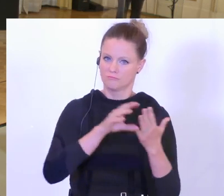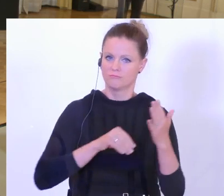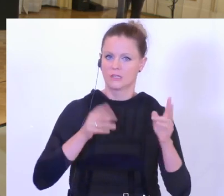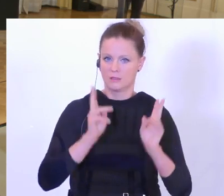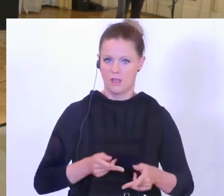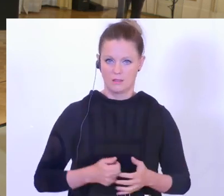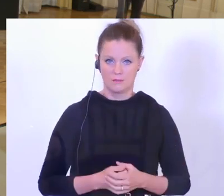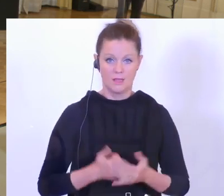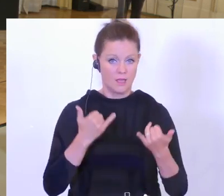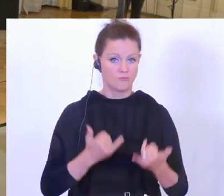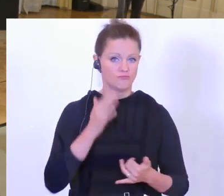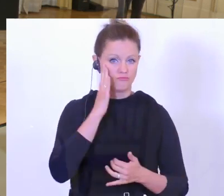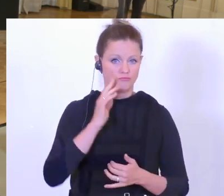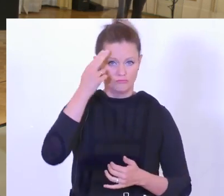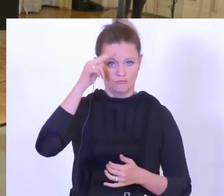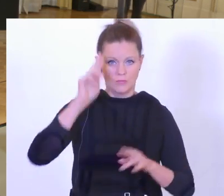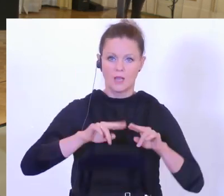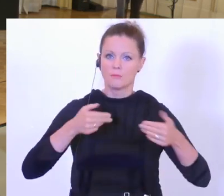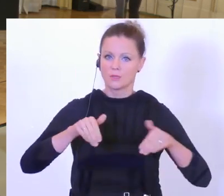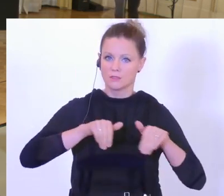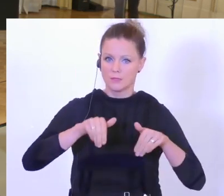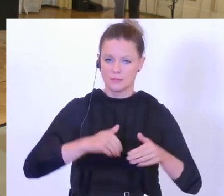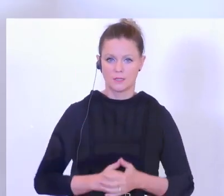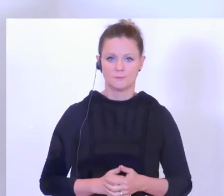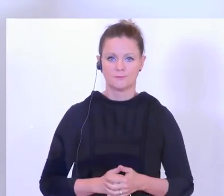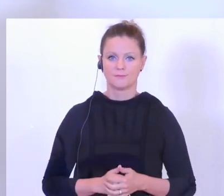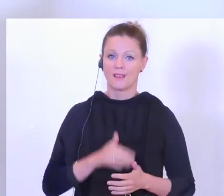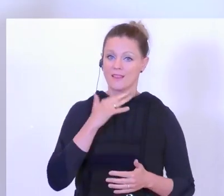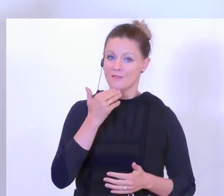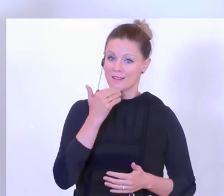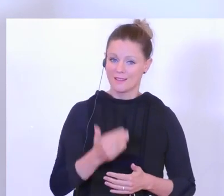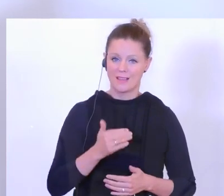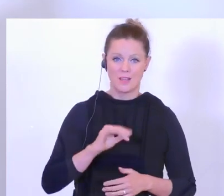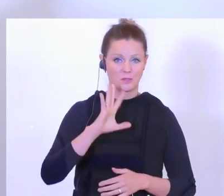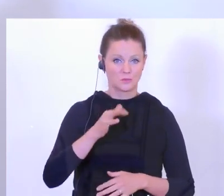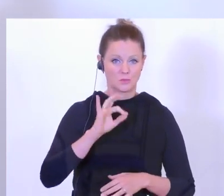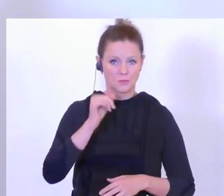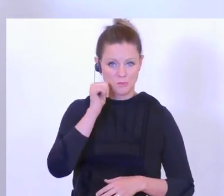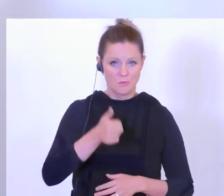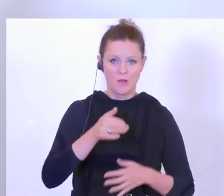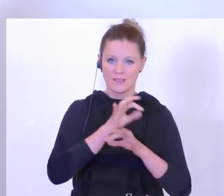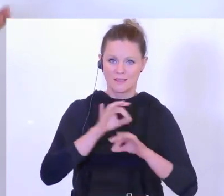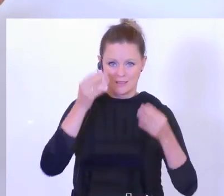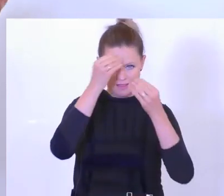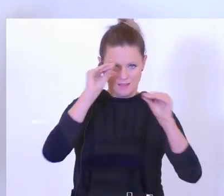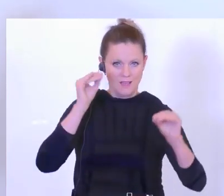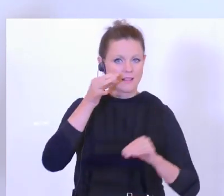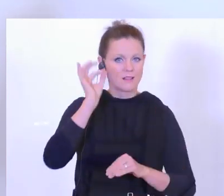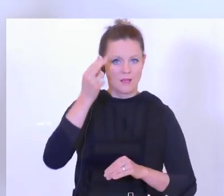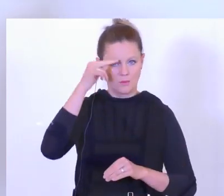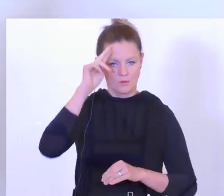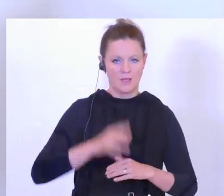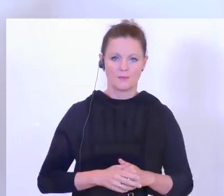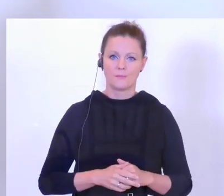Bundesminister, ich darf Ihre Ausführungen ersuchen. Vielen Dank, einen schönen guten Morgen. Sehr geehrte Damen und Herren, bevor wir zur